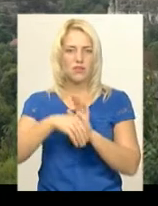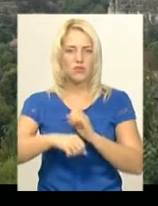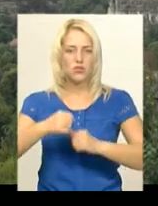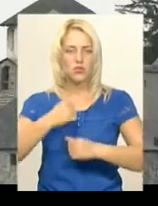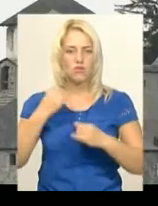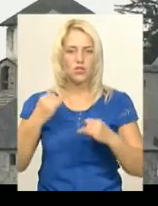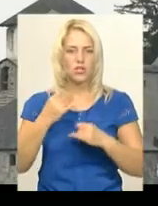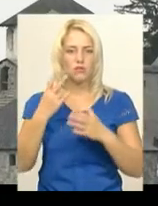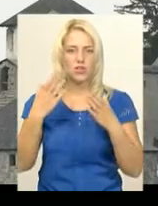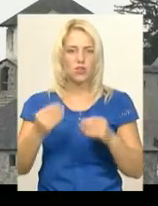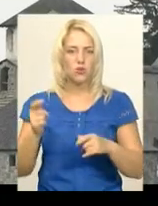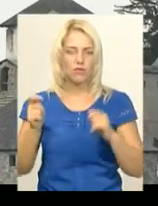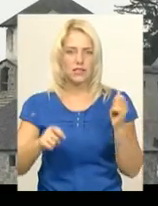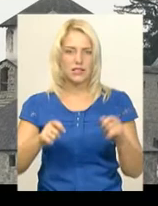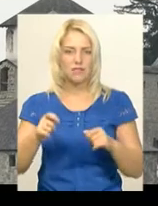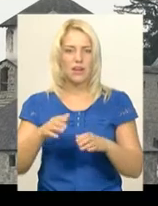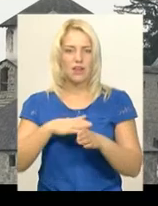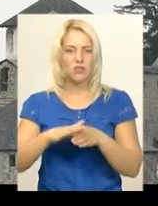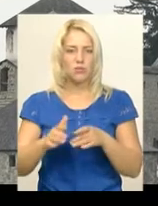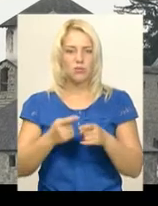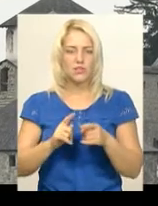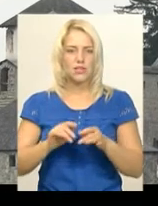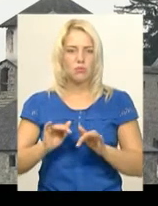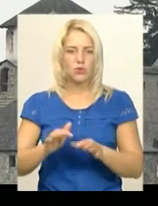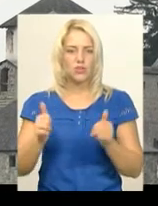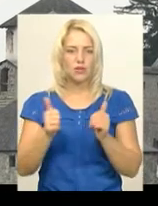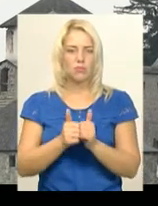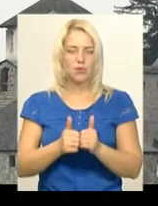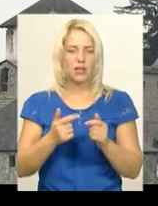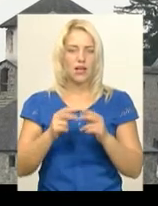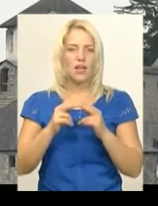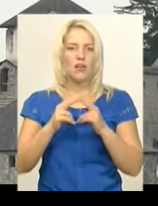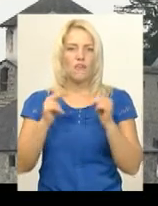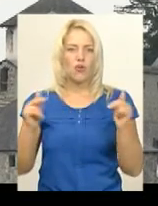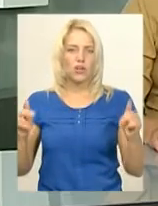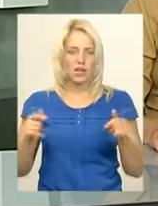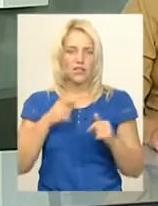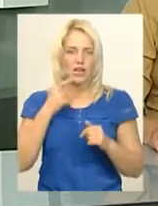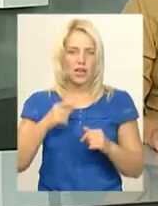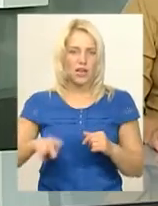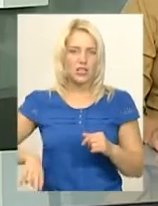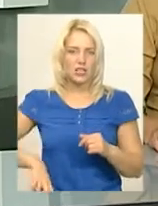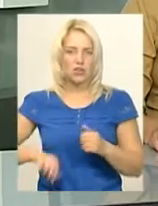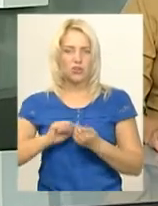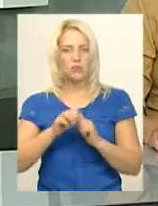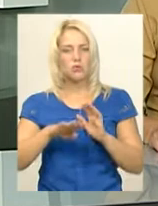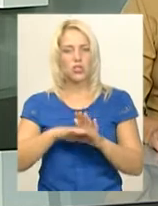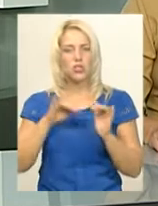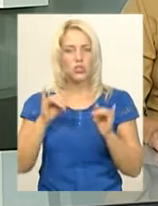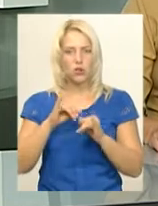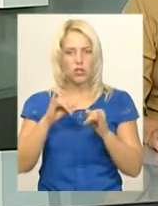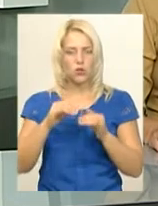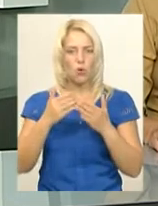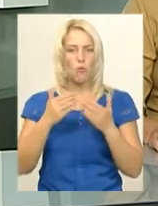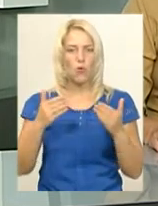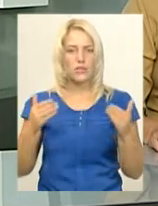-історичного дводенного фестивалю. Відбуватиметься усі події біля фортеці, каже Олександр Заремба, директор Кам'янсь-Подільського державного історичного